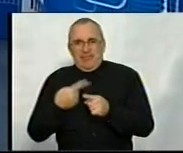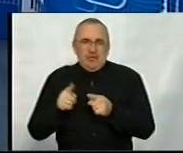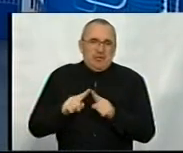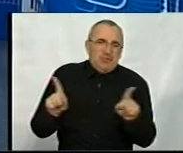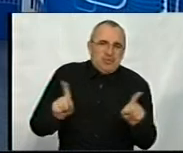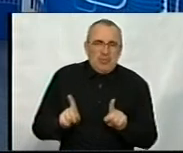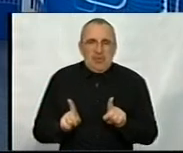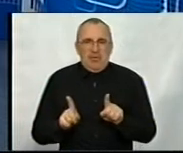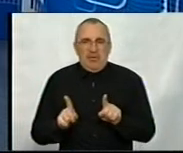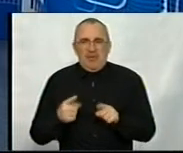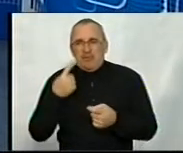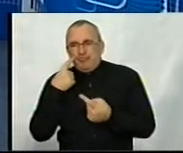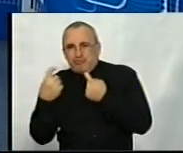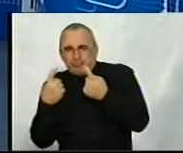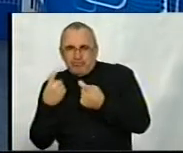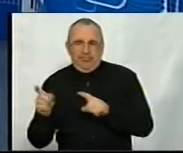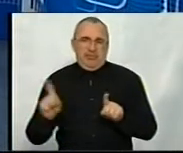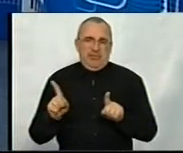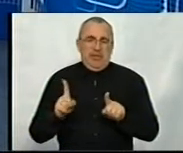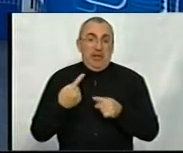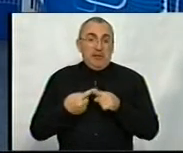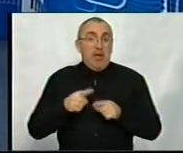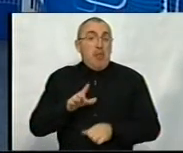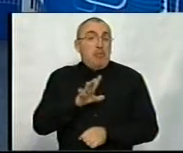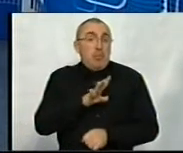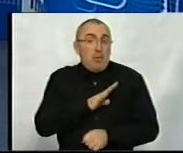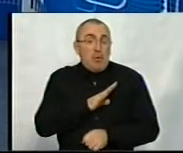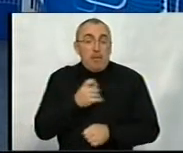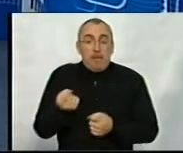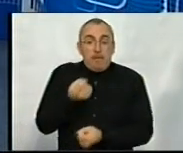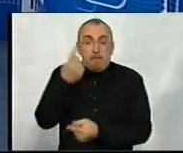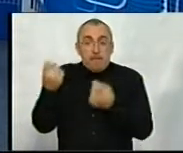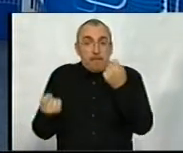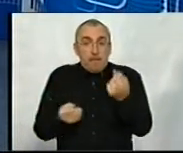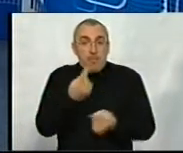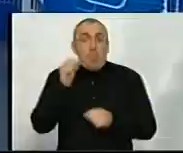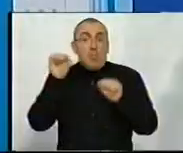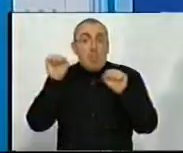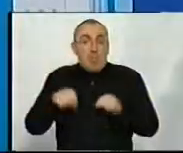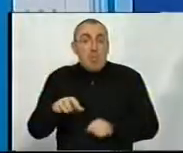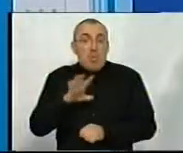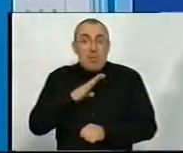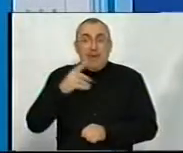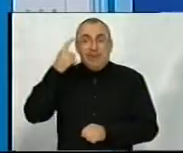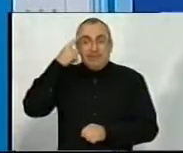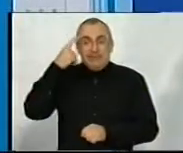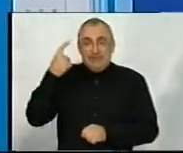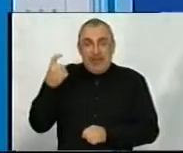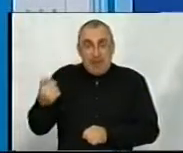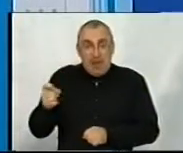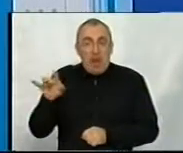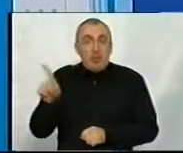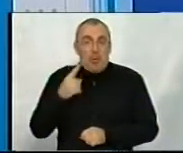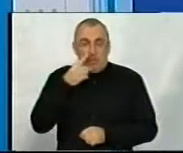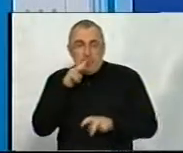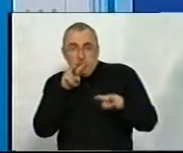якихось докорів і так далі. Тобто це були вже прояви певні, які можна були сигналом для того, щоб